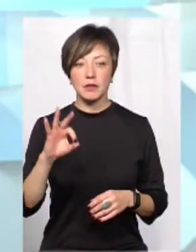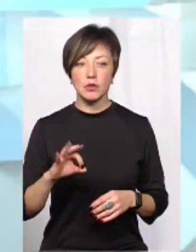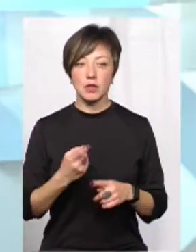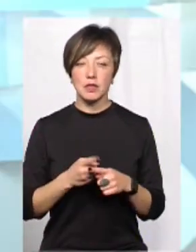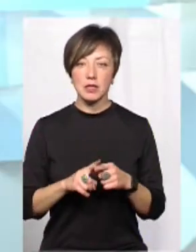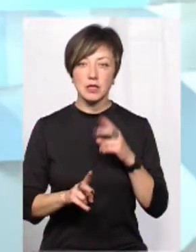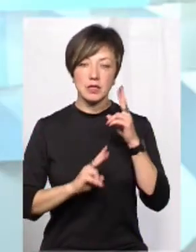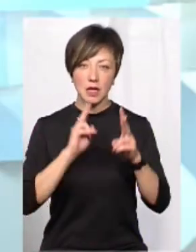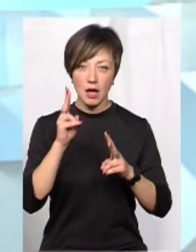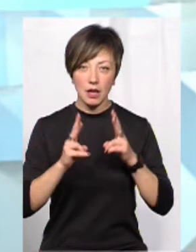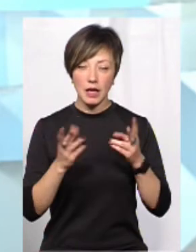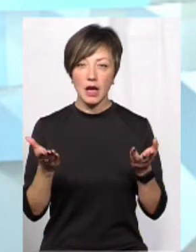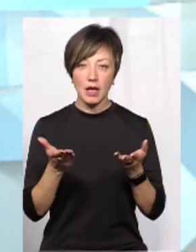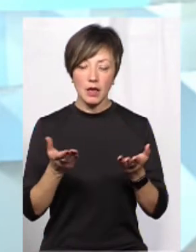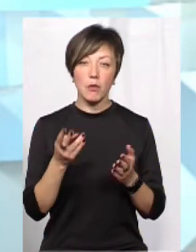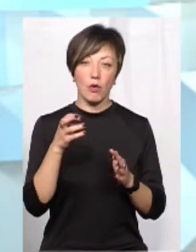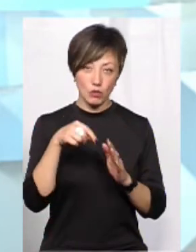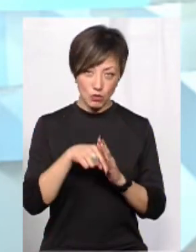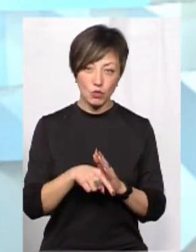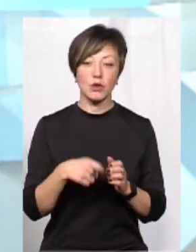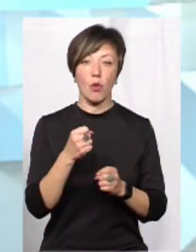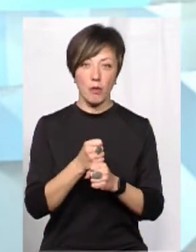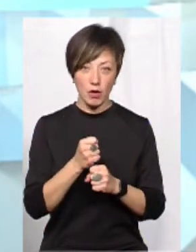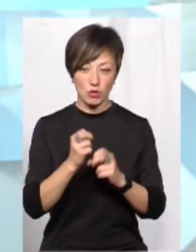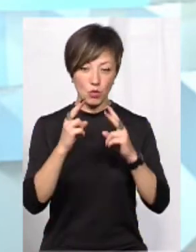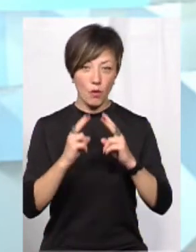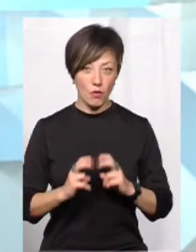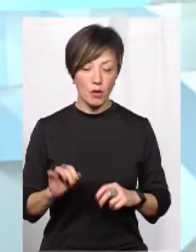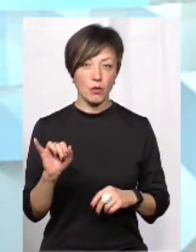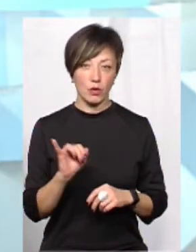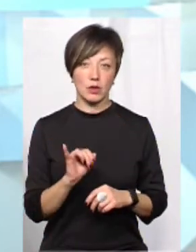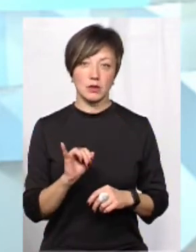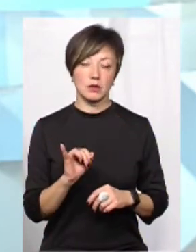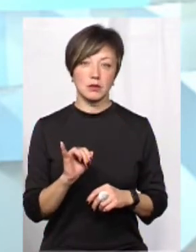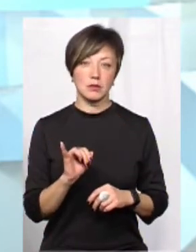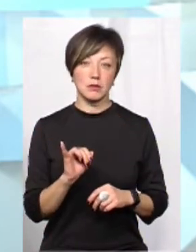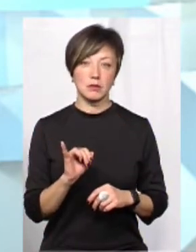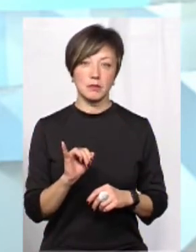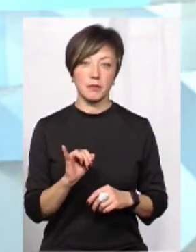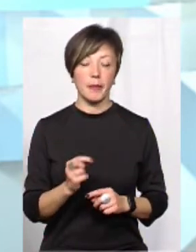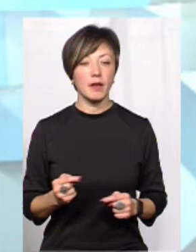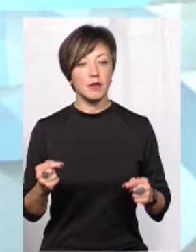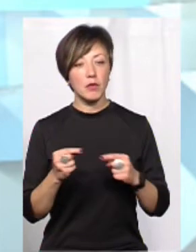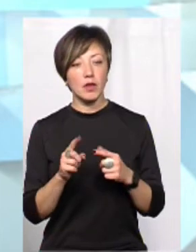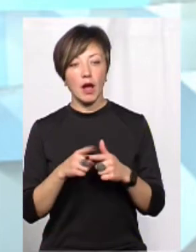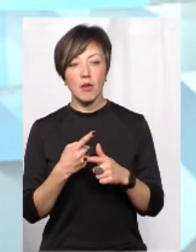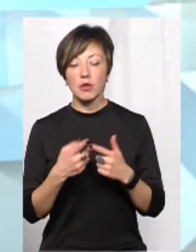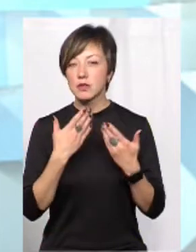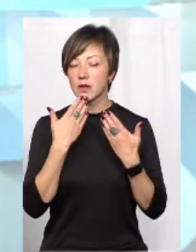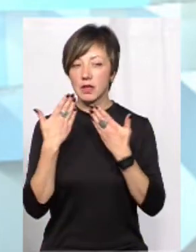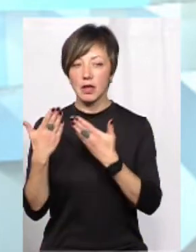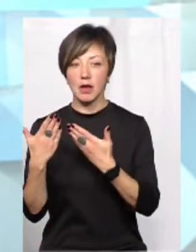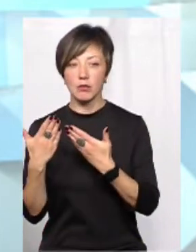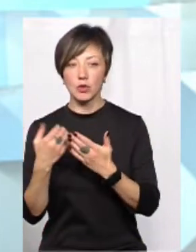цих скарг – це, в принципі, скарги, які, по суті, які ми опрацьовуємо. І, відповідно, або звертаємось